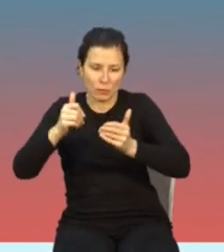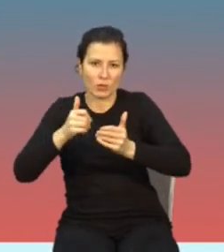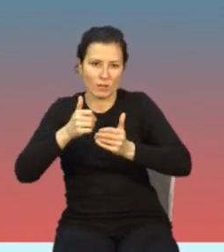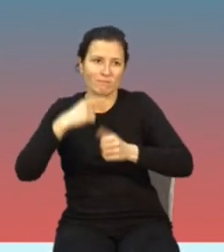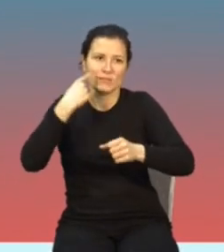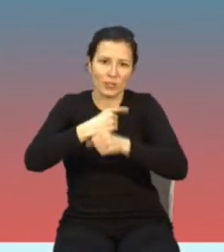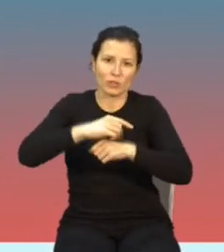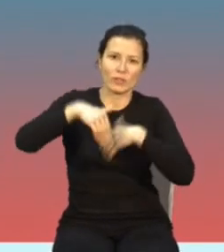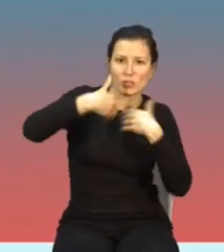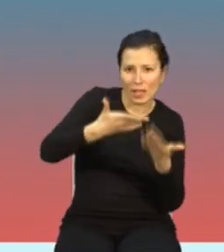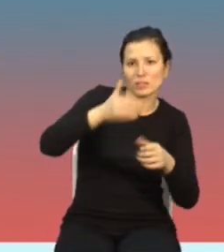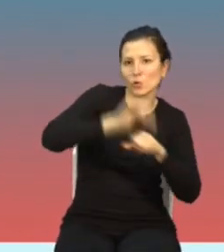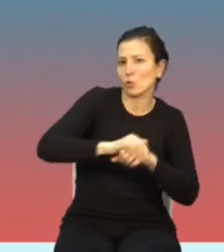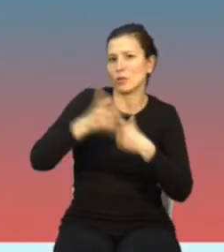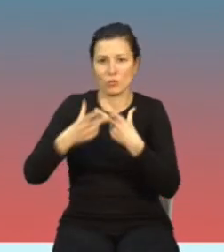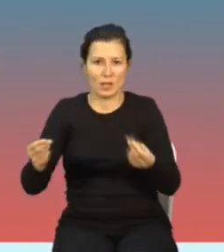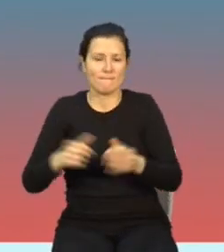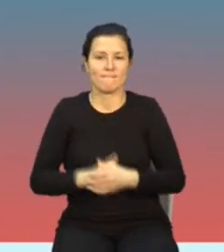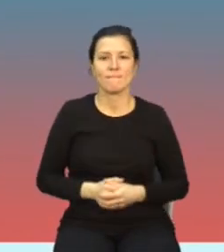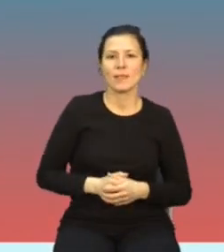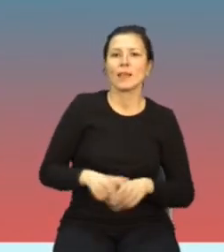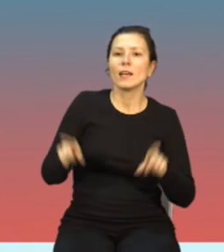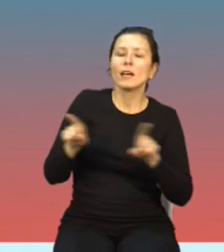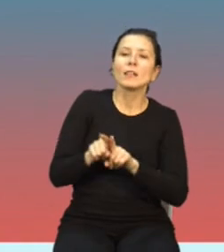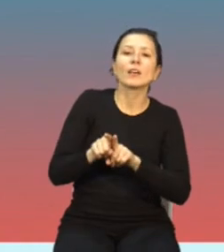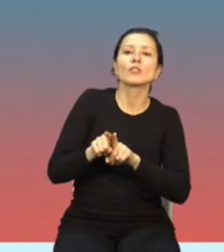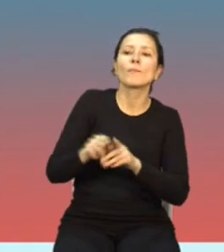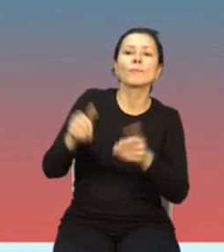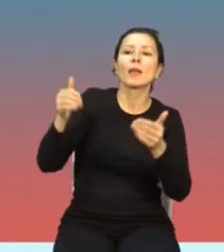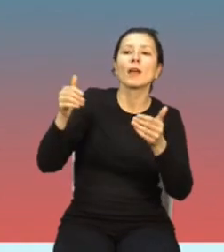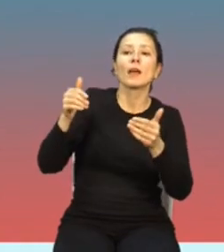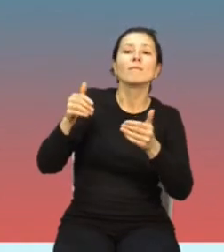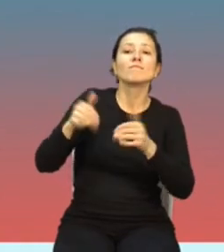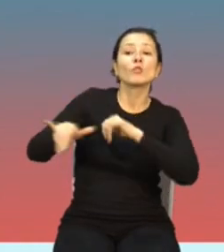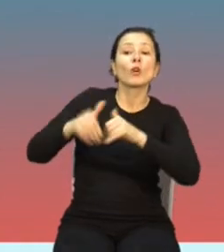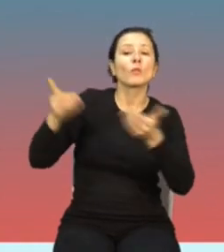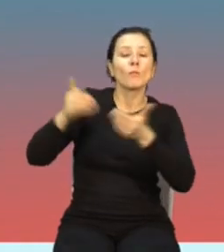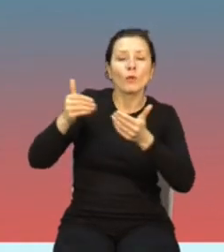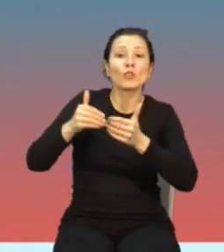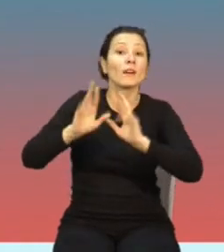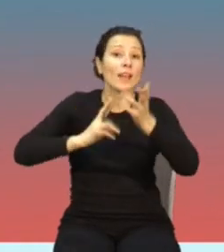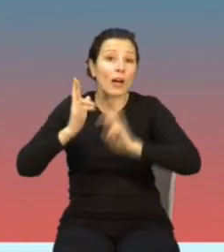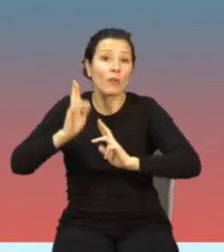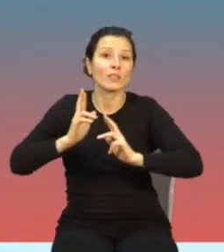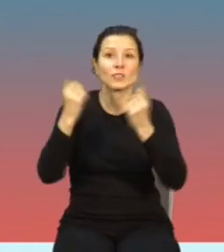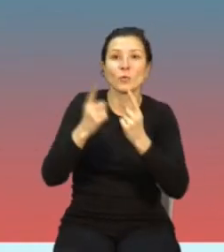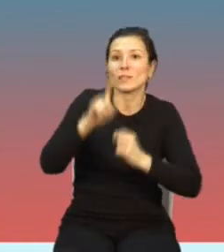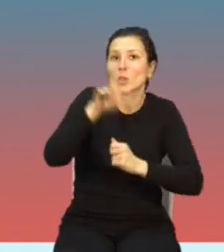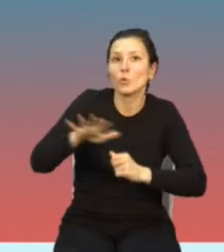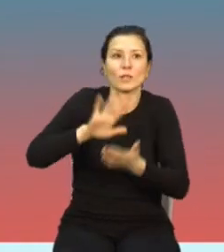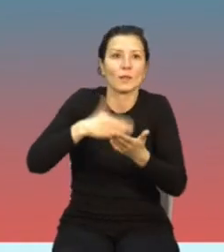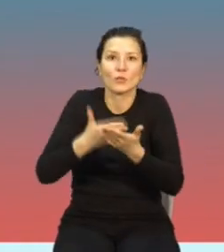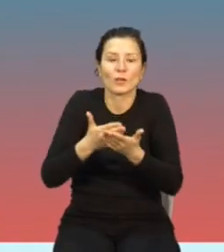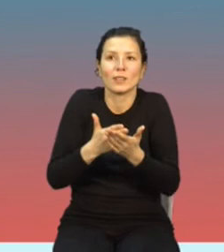lokalne też mogą zareagować na ewentualne obawy, które mogą powstać po stronie ludności lokalnej. Czyli w tym